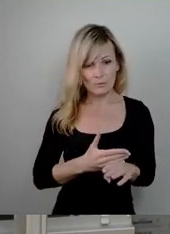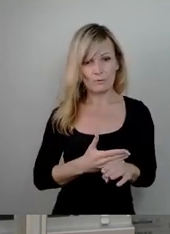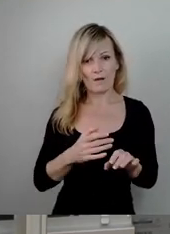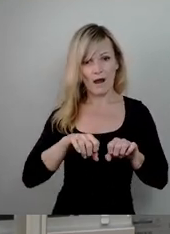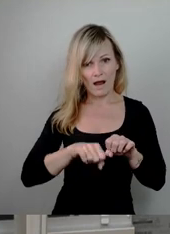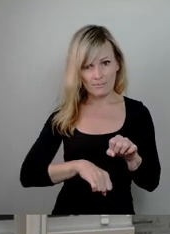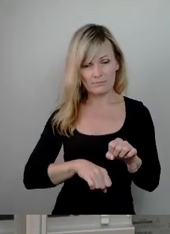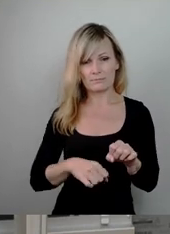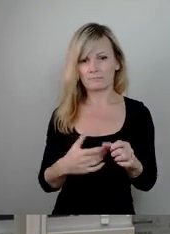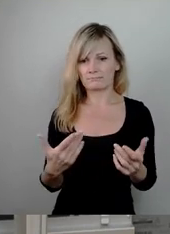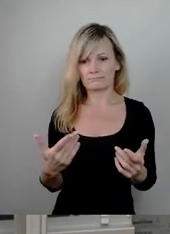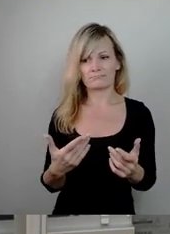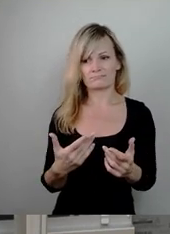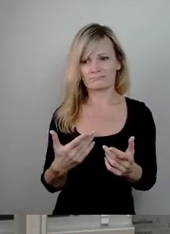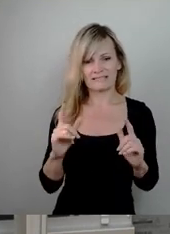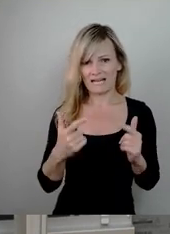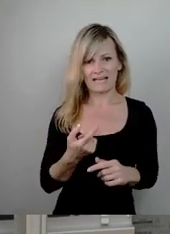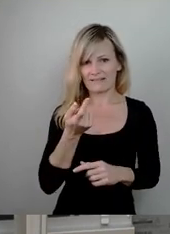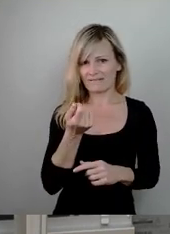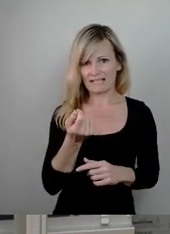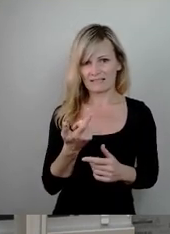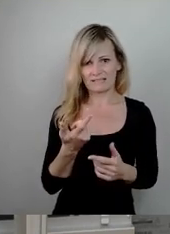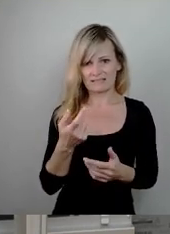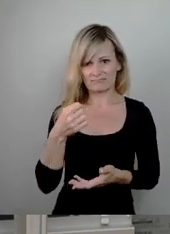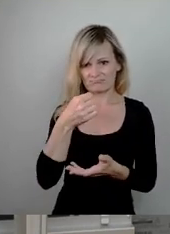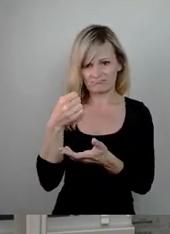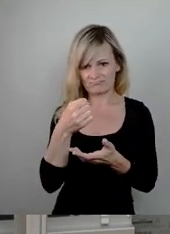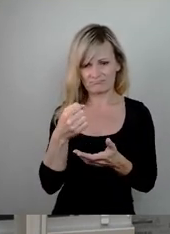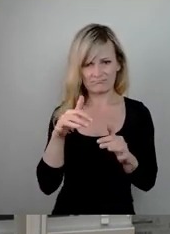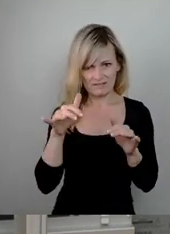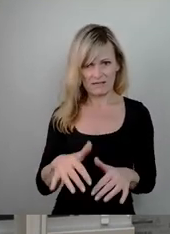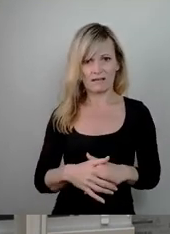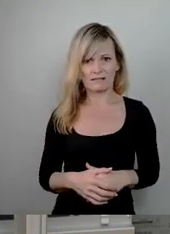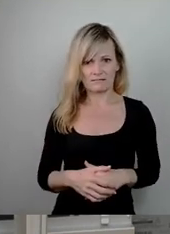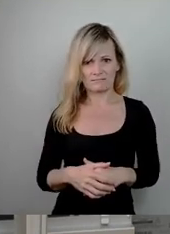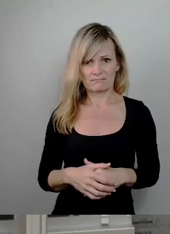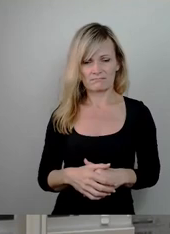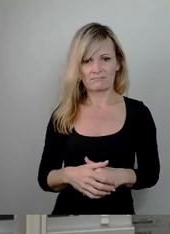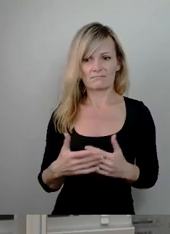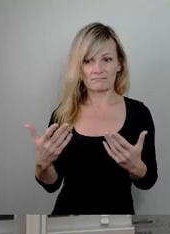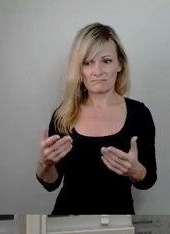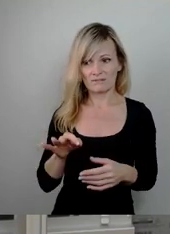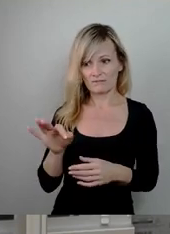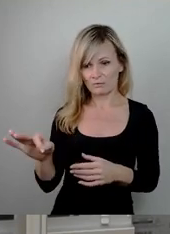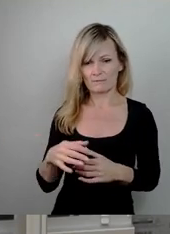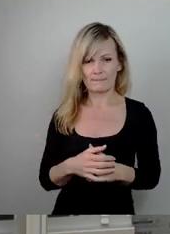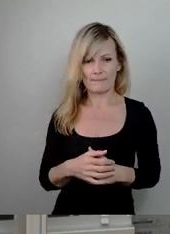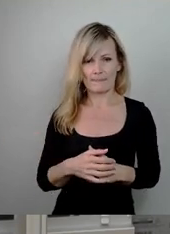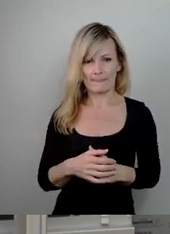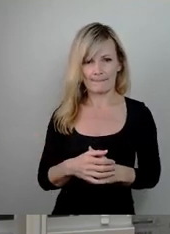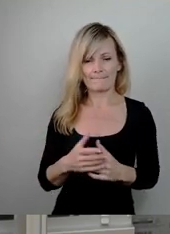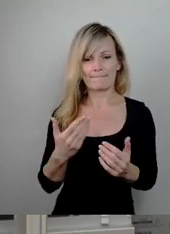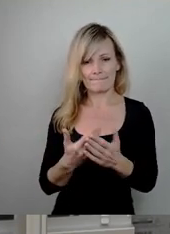aus dieser Förderrichtlinie für diese Vorhabenformen mehr zu erschließen. Das Engagement der Betreiberin dieses Antrags